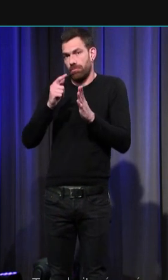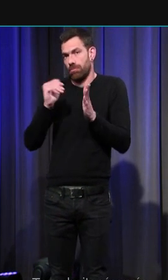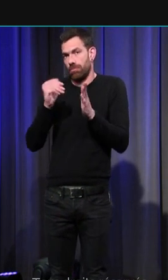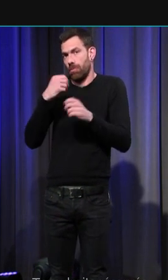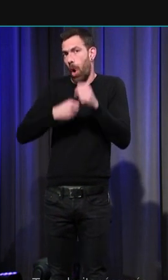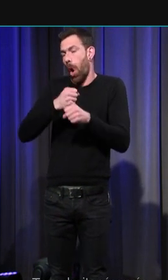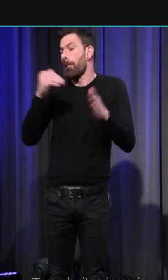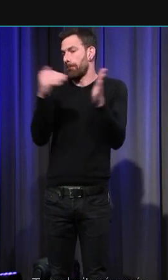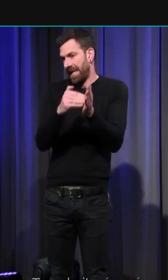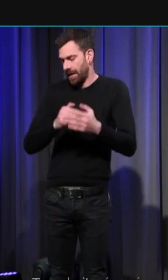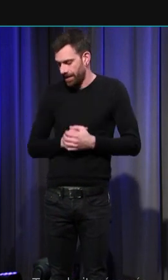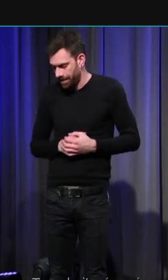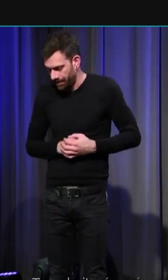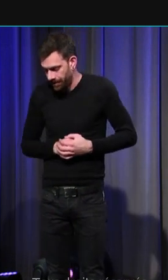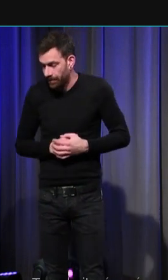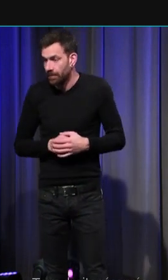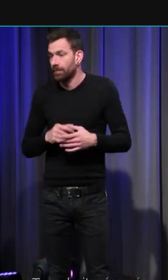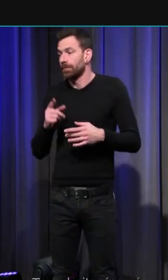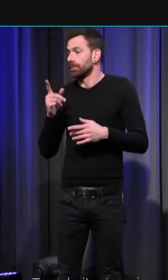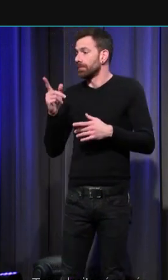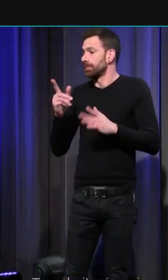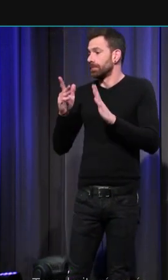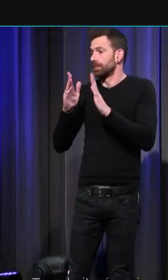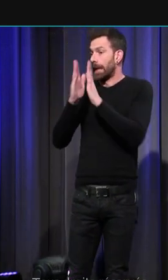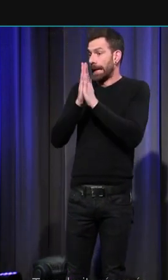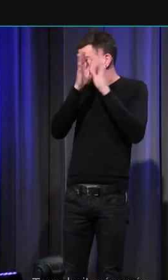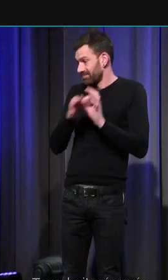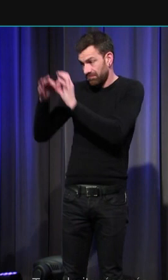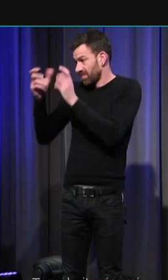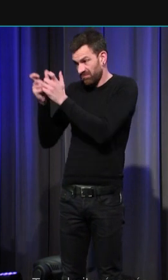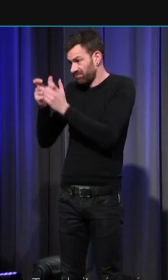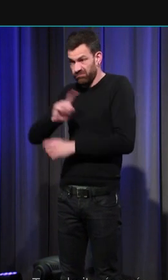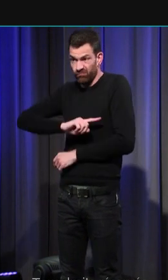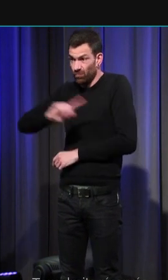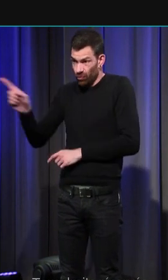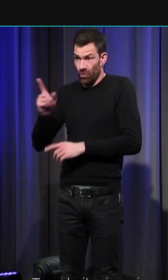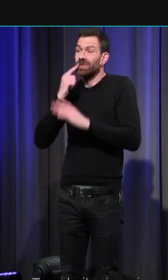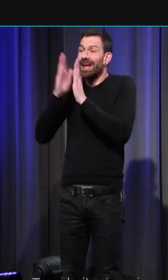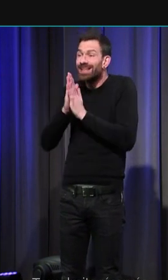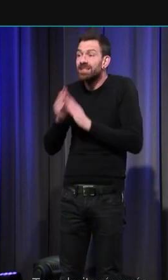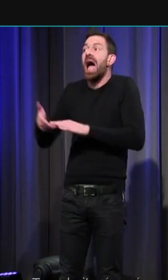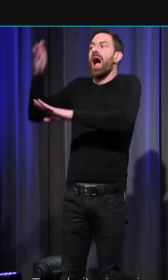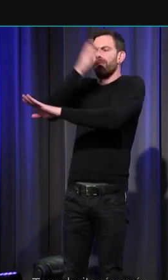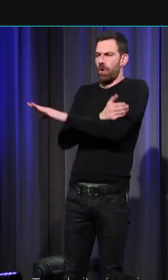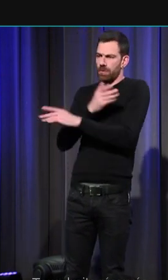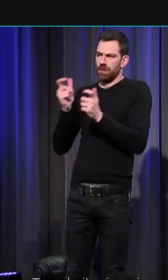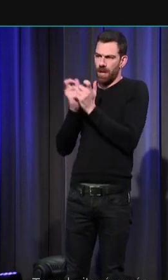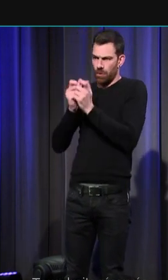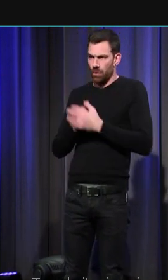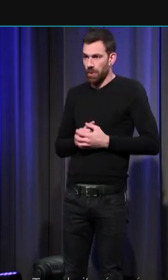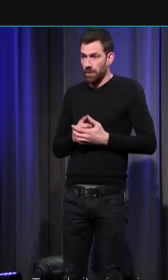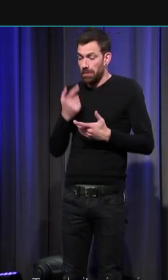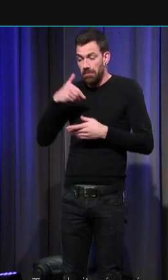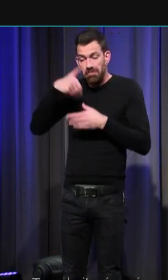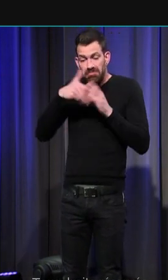en aucun cas avec un rapport direct avec ce château une église préalable au château donc elle n'apparaît pas dans